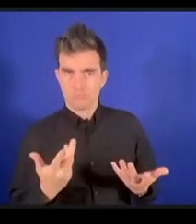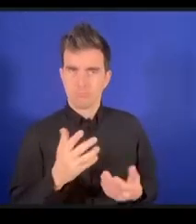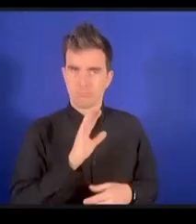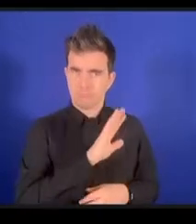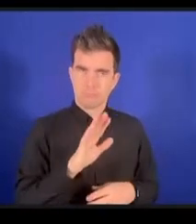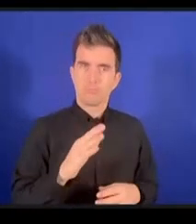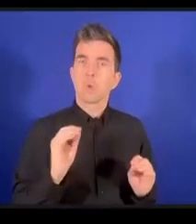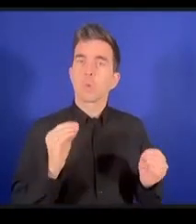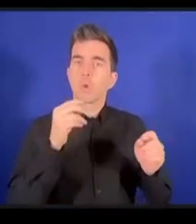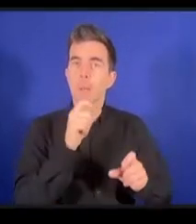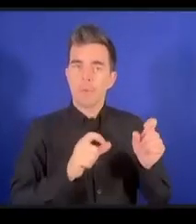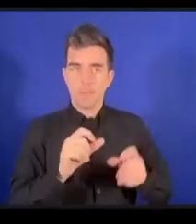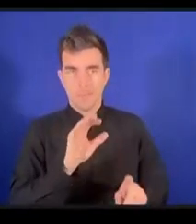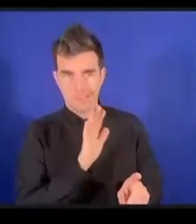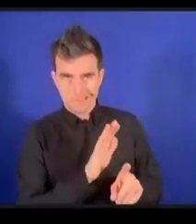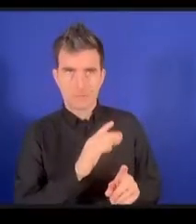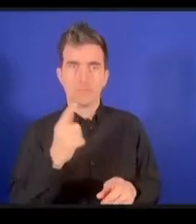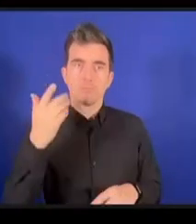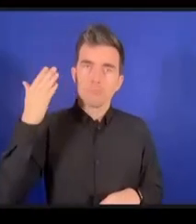'avenir d'Internet merci beaucoup